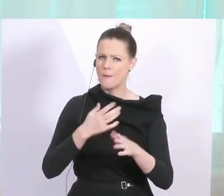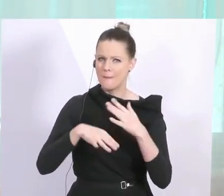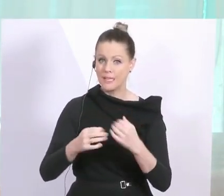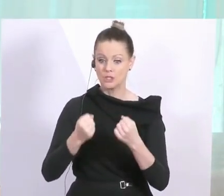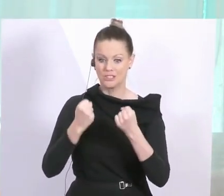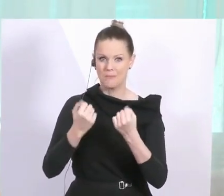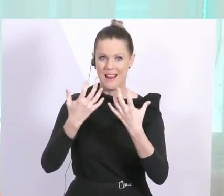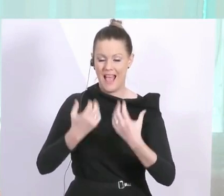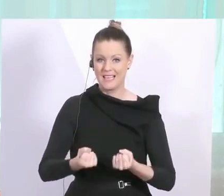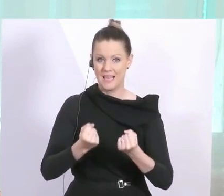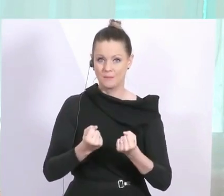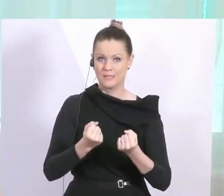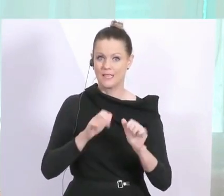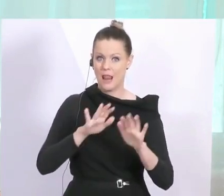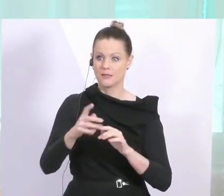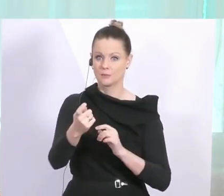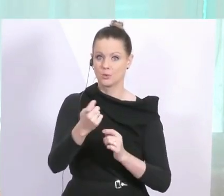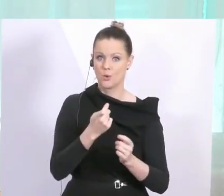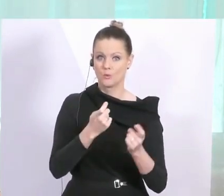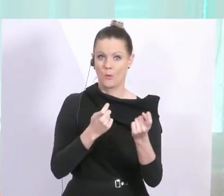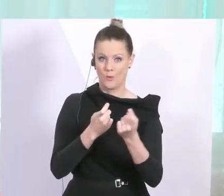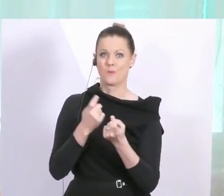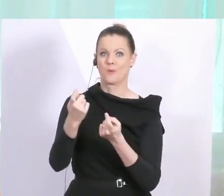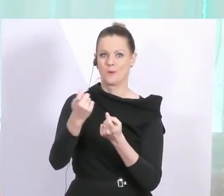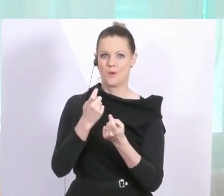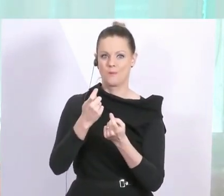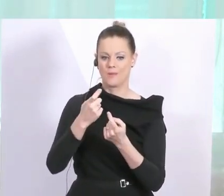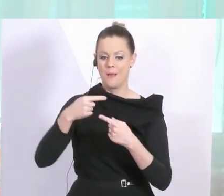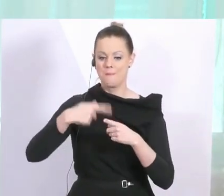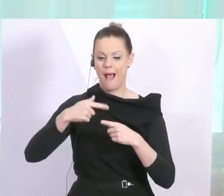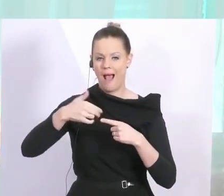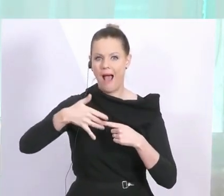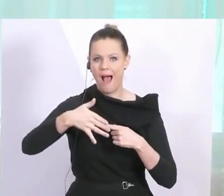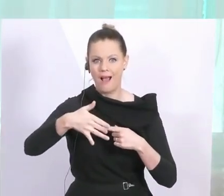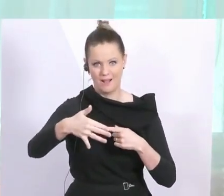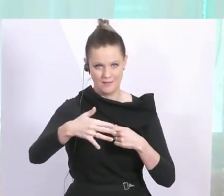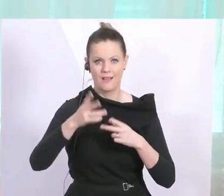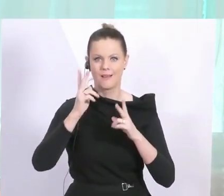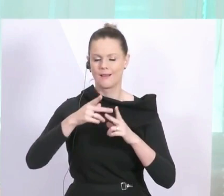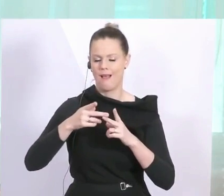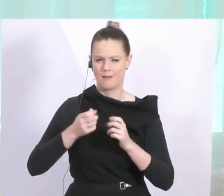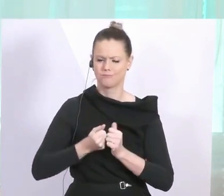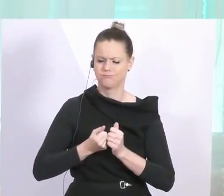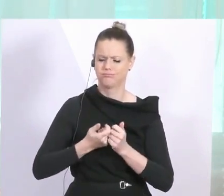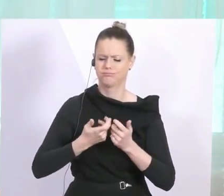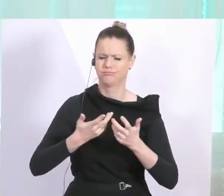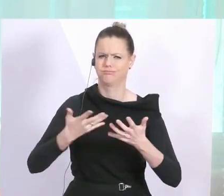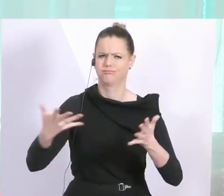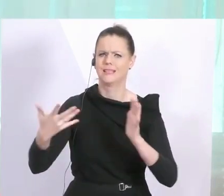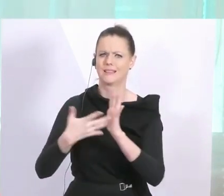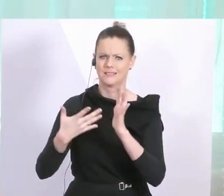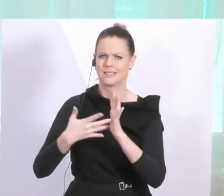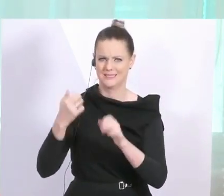Und wir gehen davon aus, dass wir da in einem überschaubaren Zeithorizont in ein breites Ausrollen gehen können.